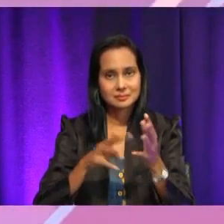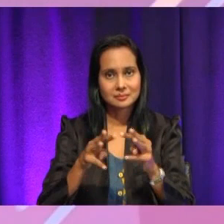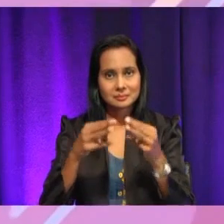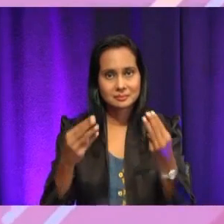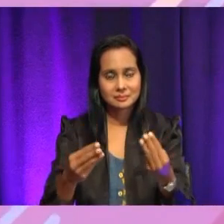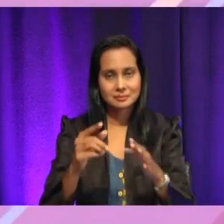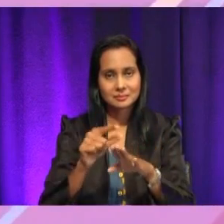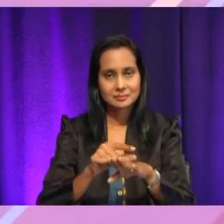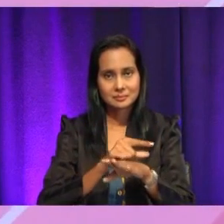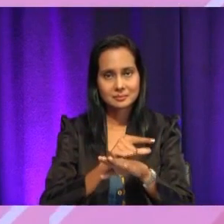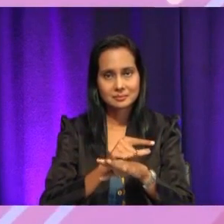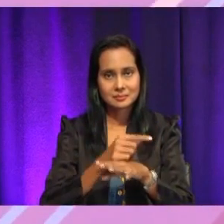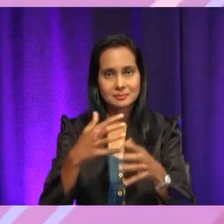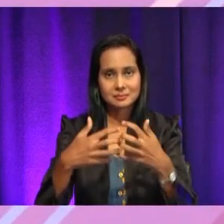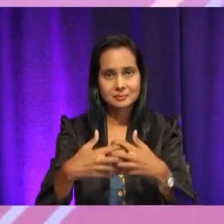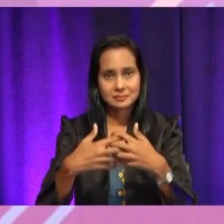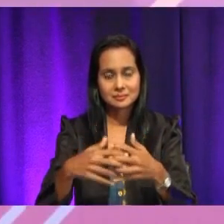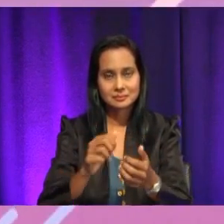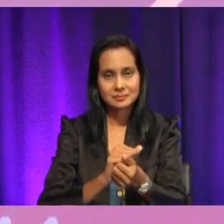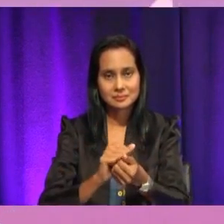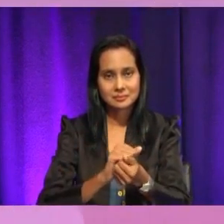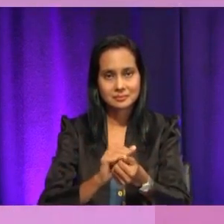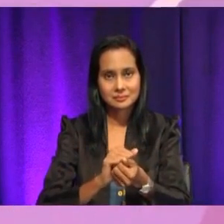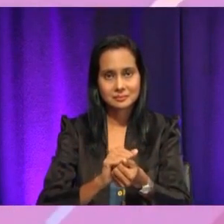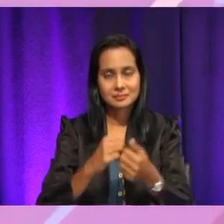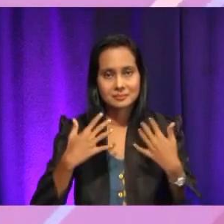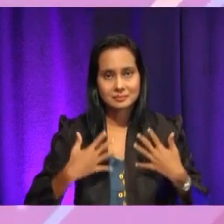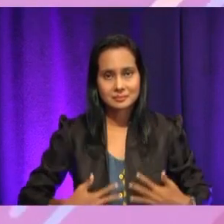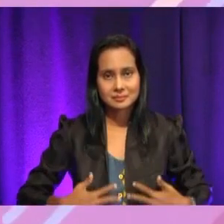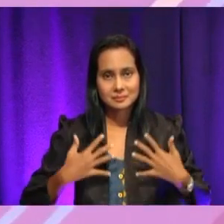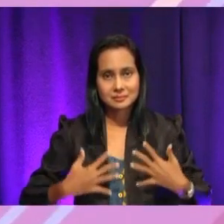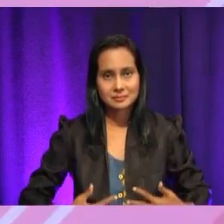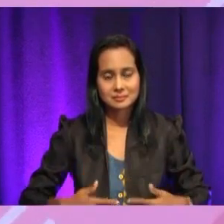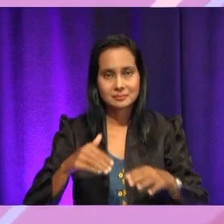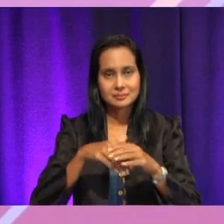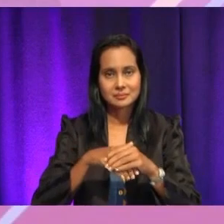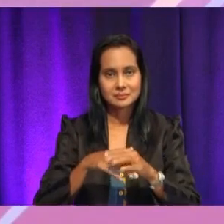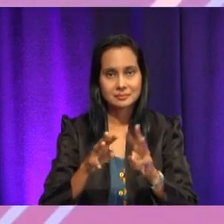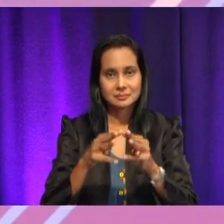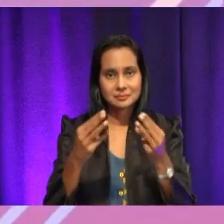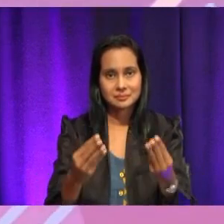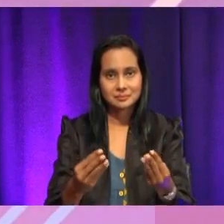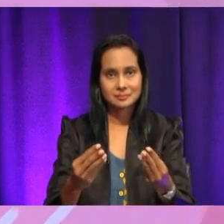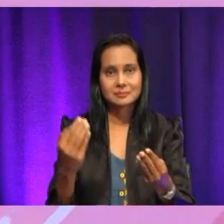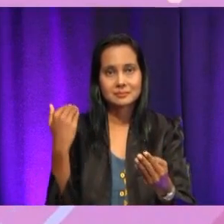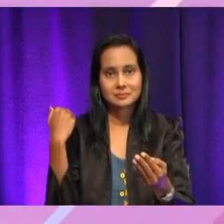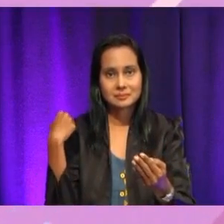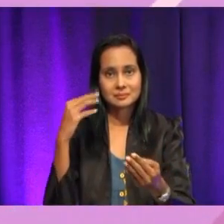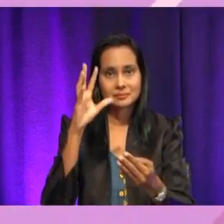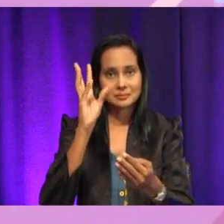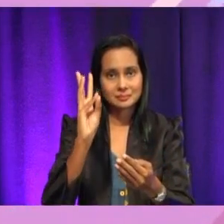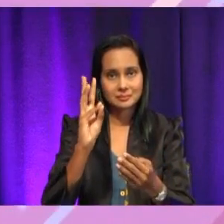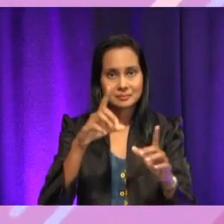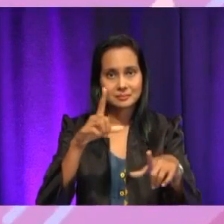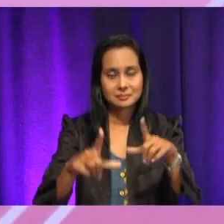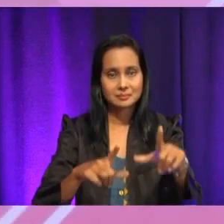penggunaan mesin pencuci pakaian. Dalam manual tersebut terdapat enam langkah